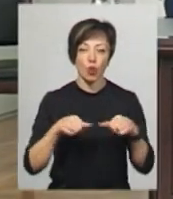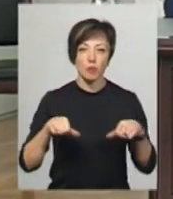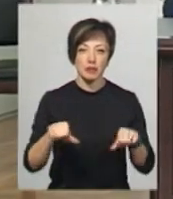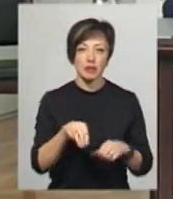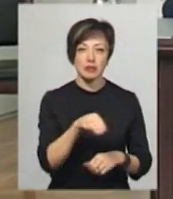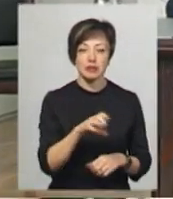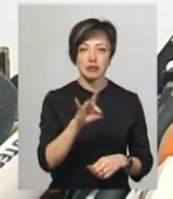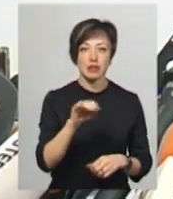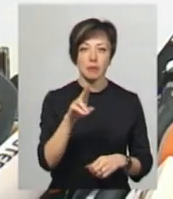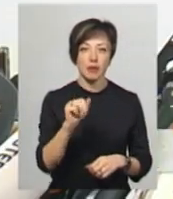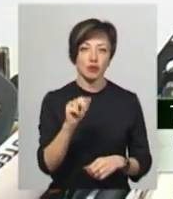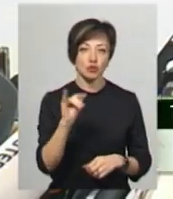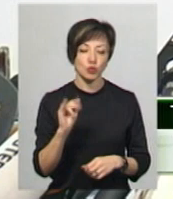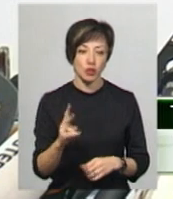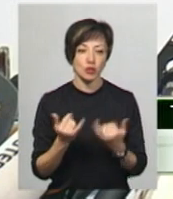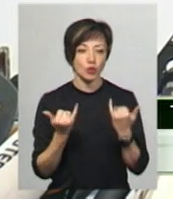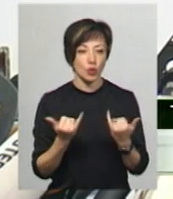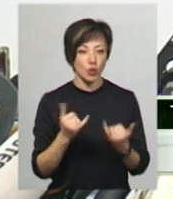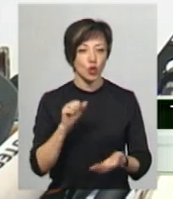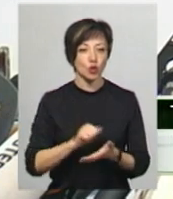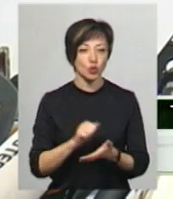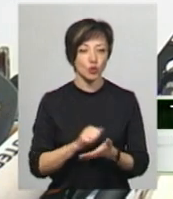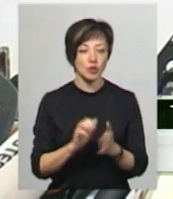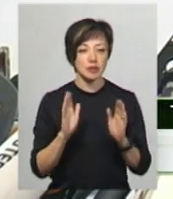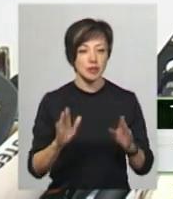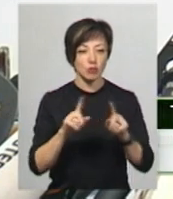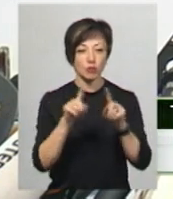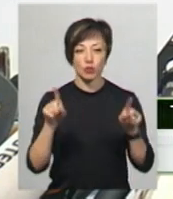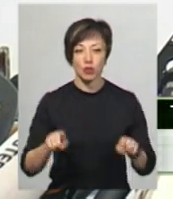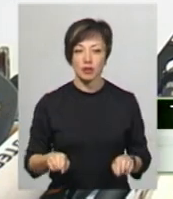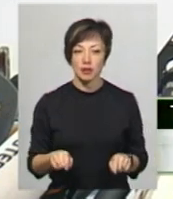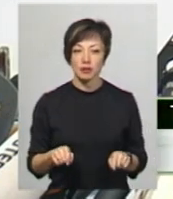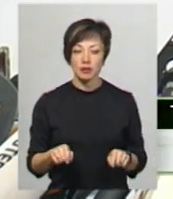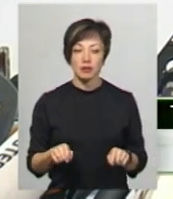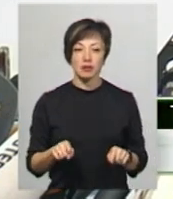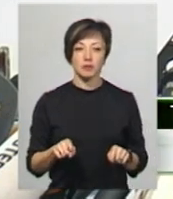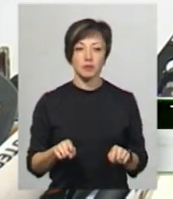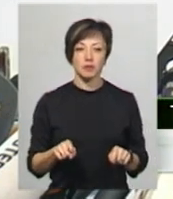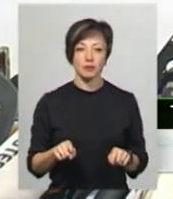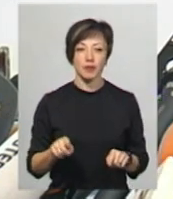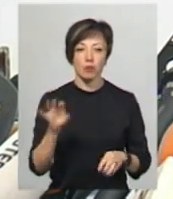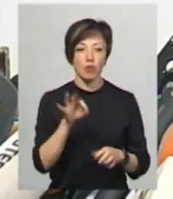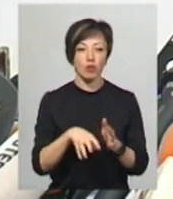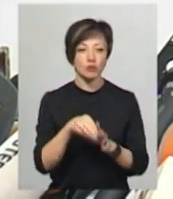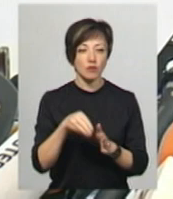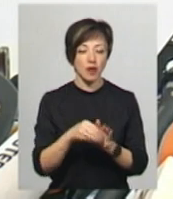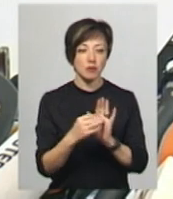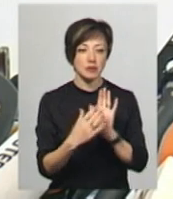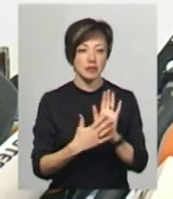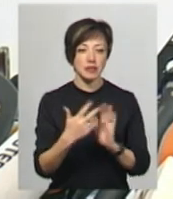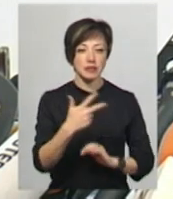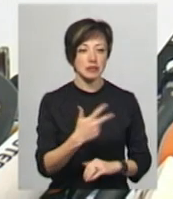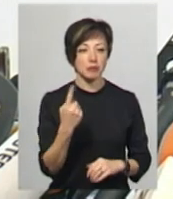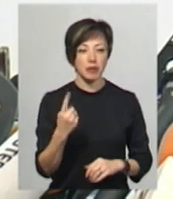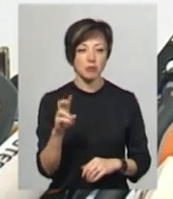Тетяна Сліпачук. Сьогодні йде друк виключно бюлетенів стосовно голосування, яке призначено на